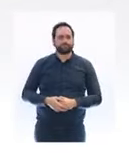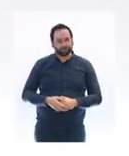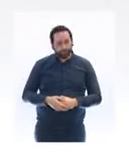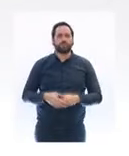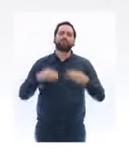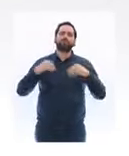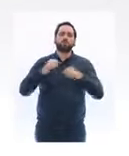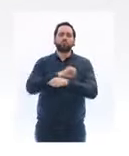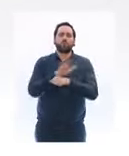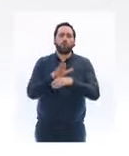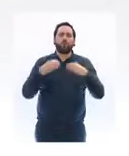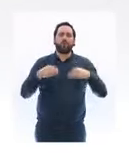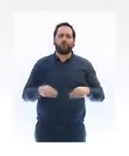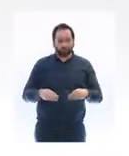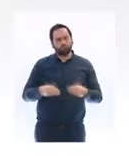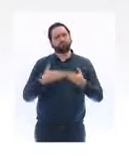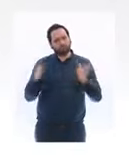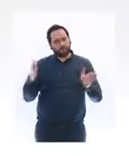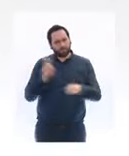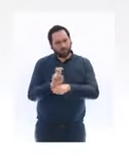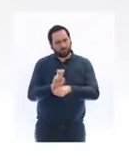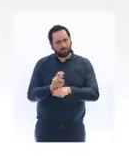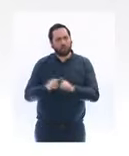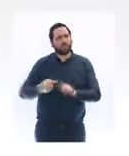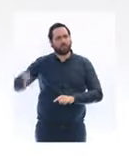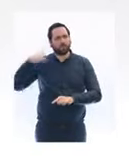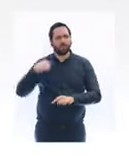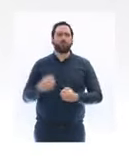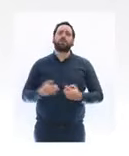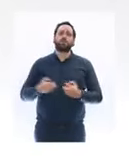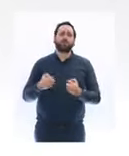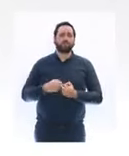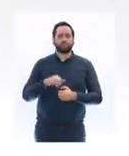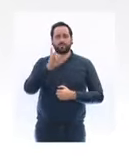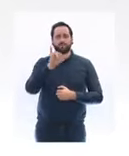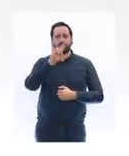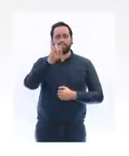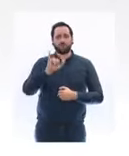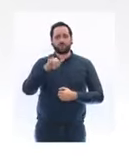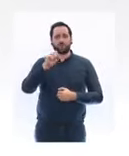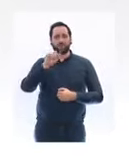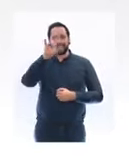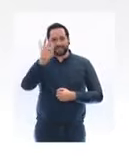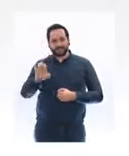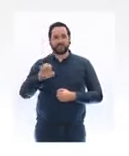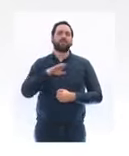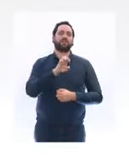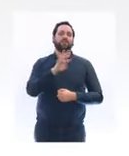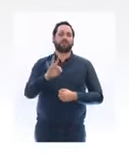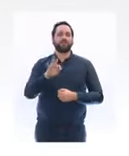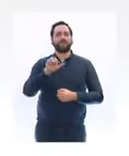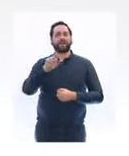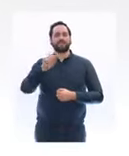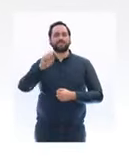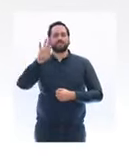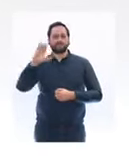ouverts. Un exemple, Hippolyte et Arici, qui devaient être créés à la mi-novembre, l